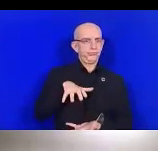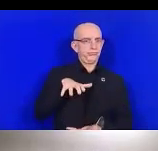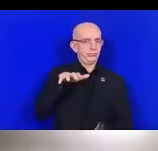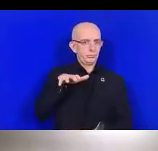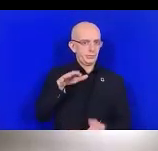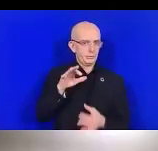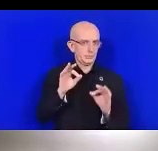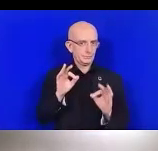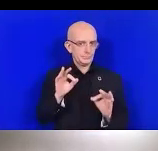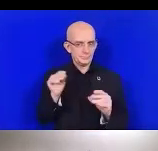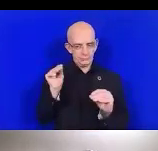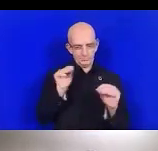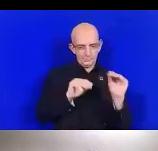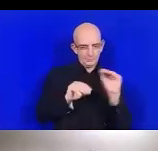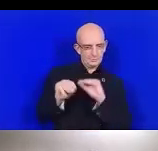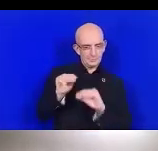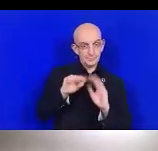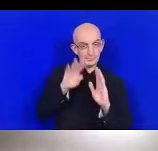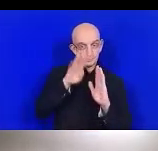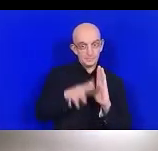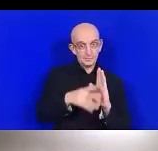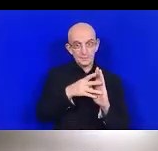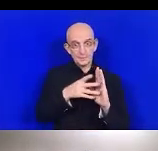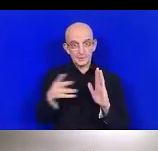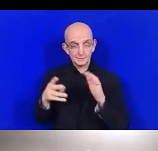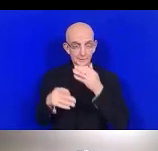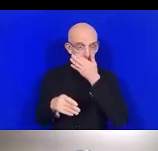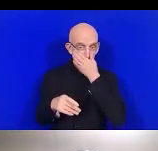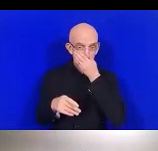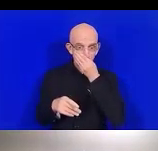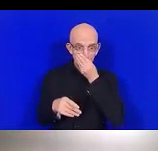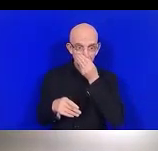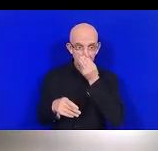parce que nous avons pu collecter toutes ces informations.